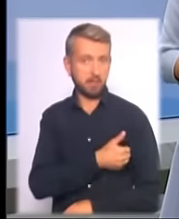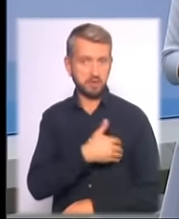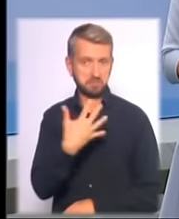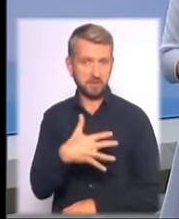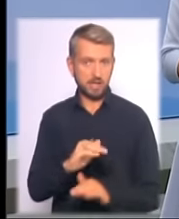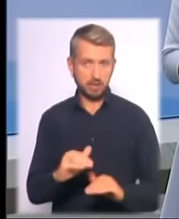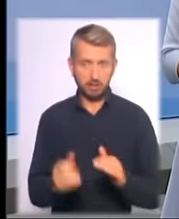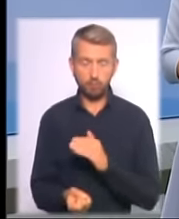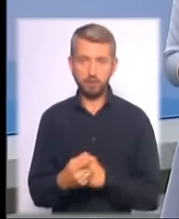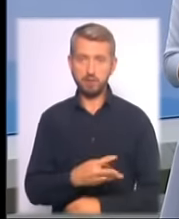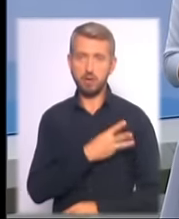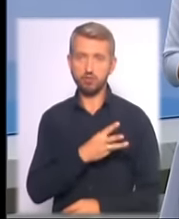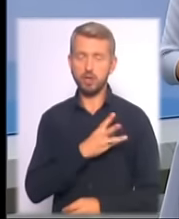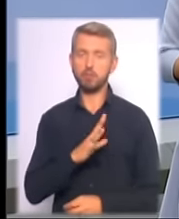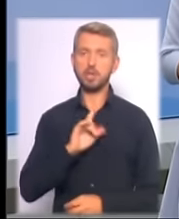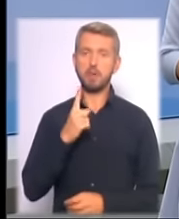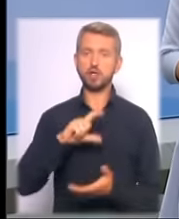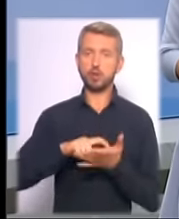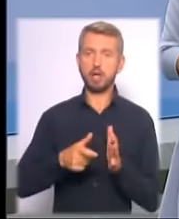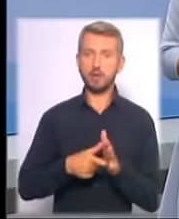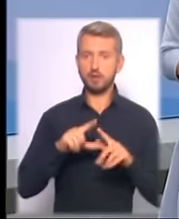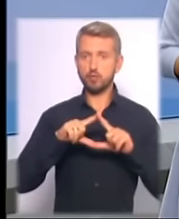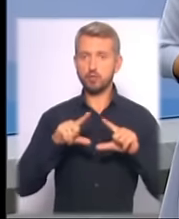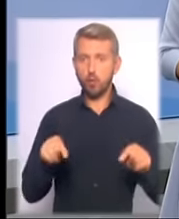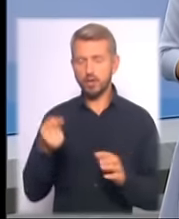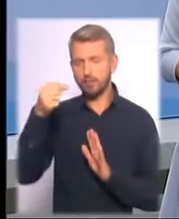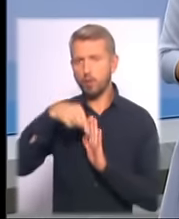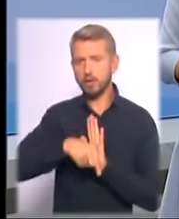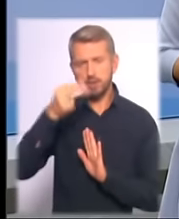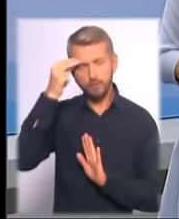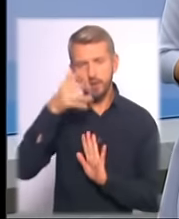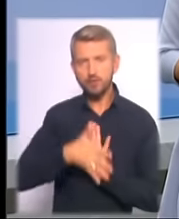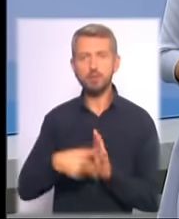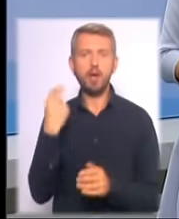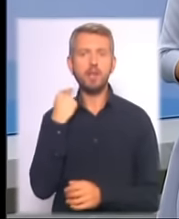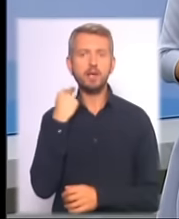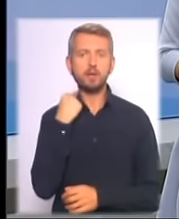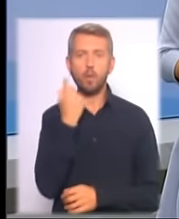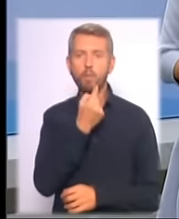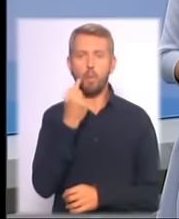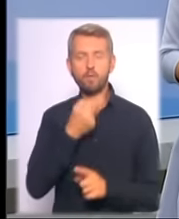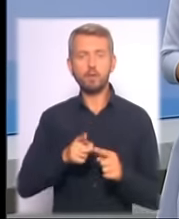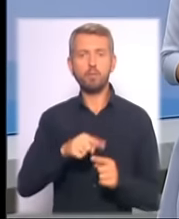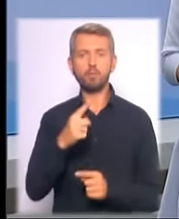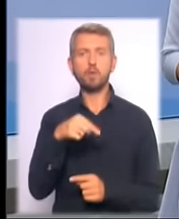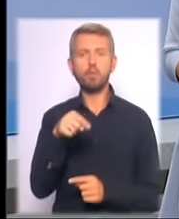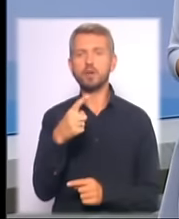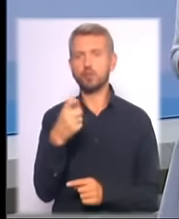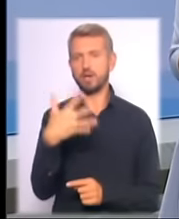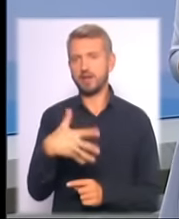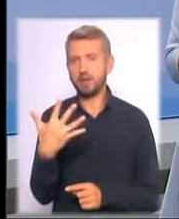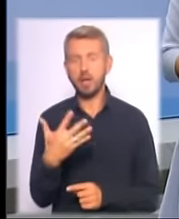дітлахи виявили бажання стати першокласниками школи з поглибленим вивченням англійської мови номер 155. З якими